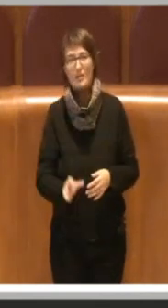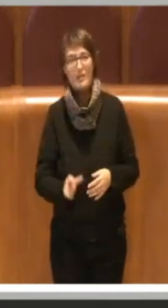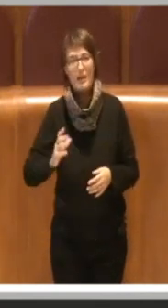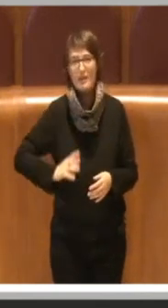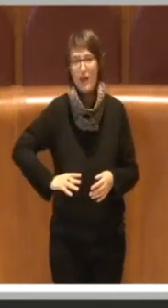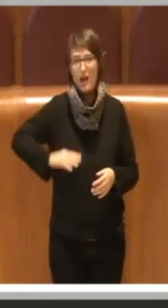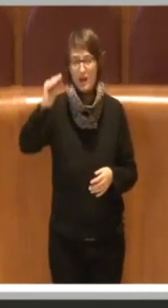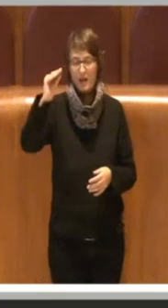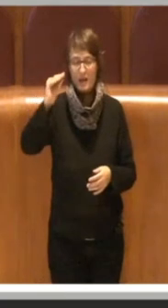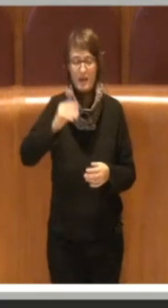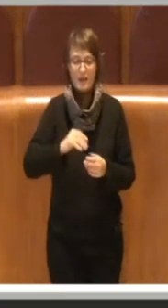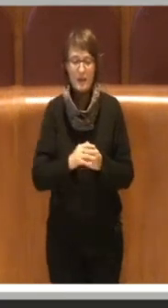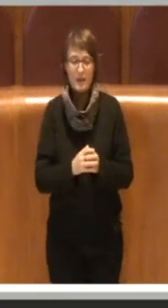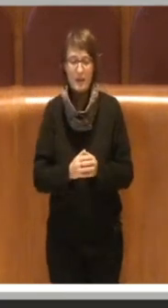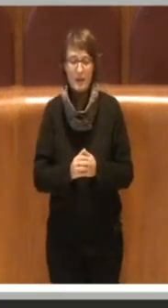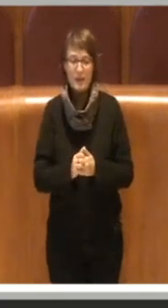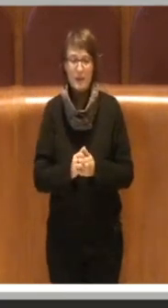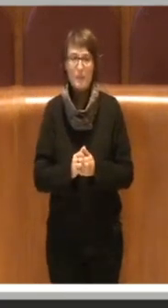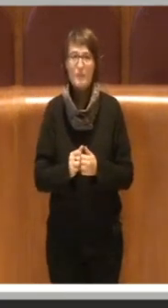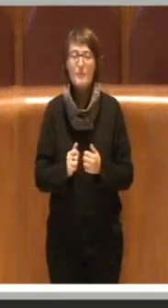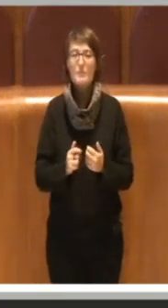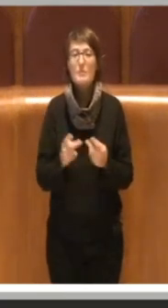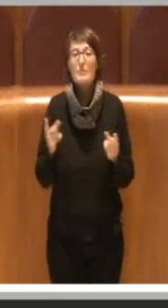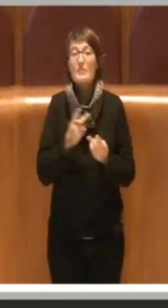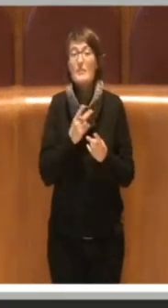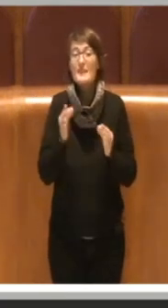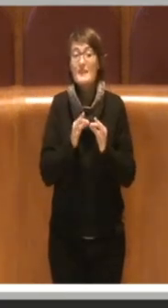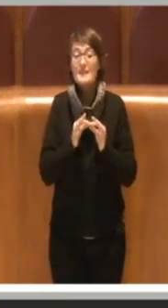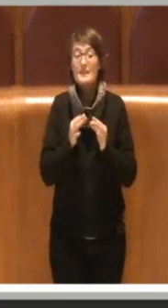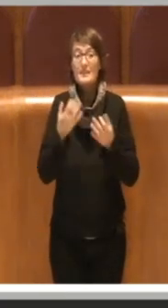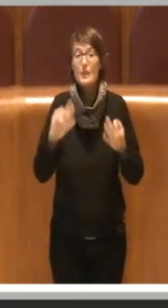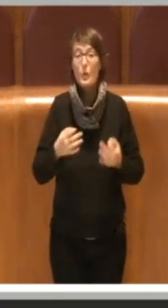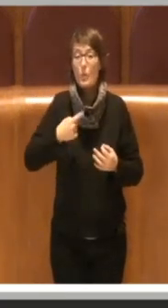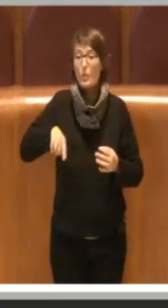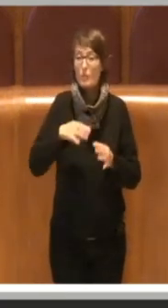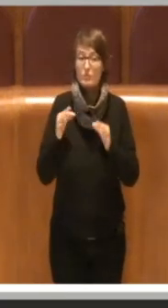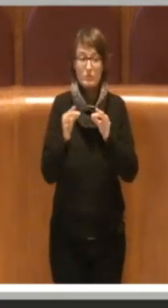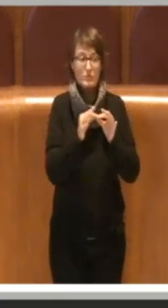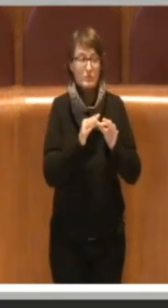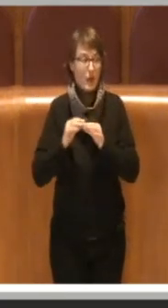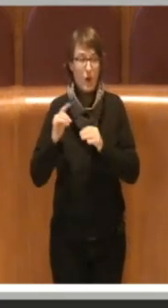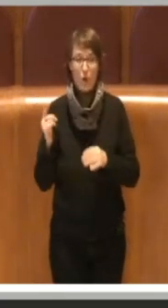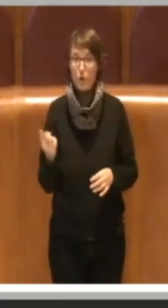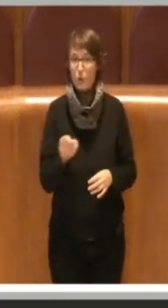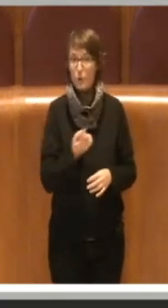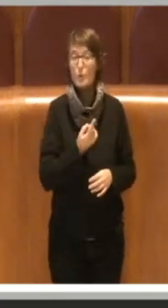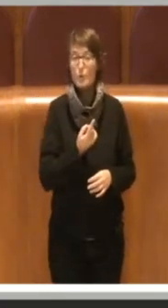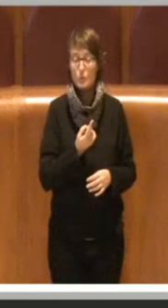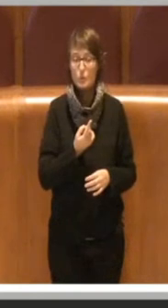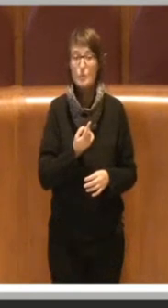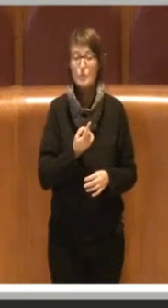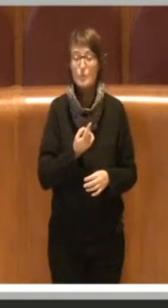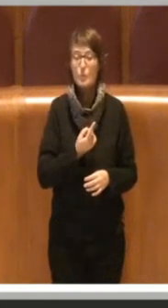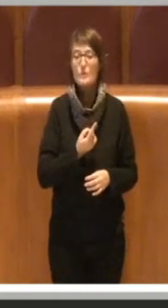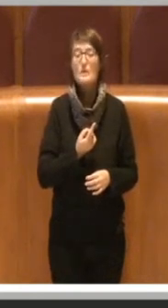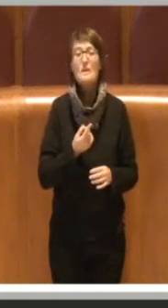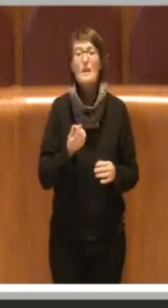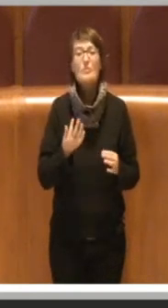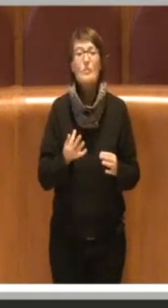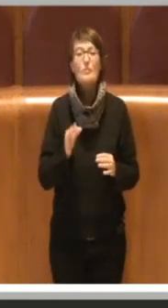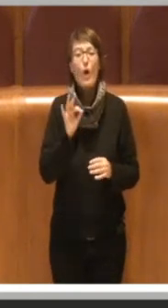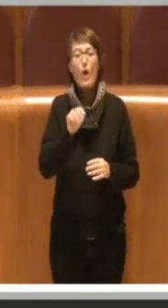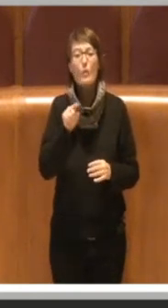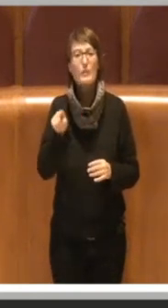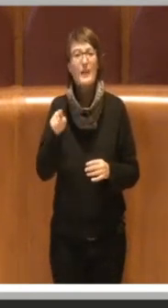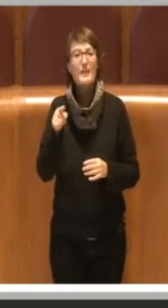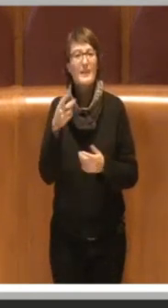sicuramente siamo tutti d'accordo nel fare in modo che il suo insegnamento venga